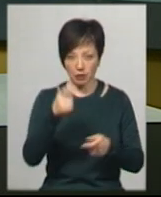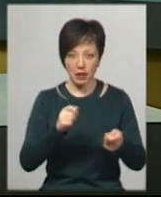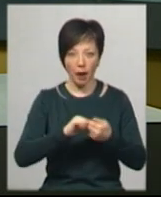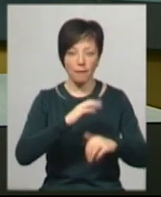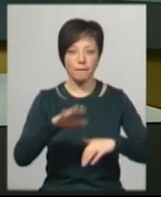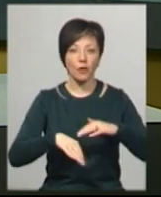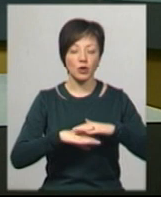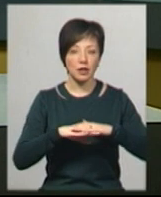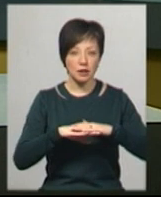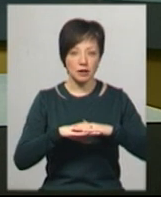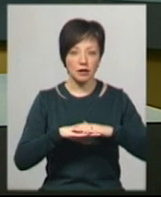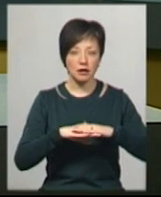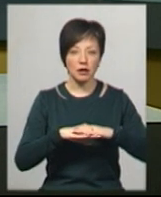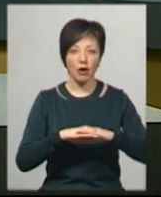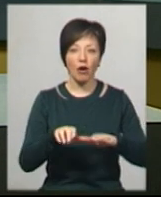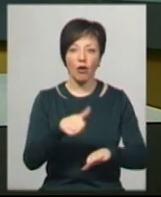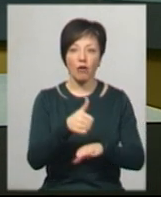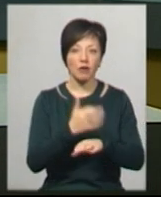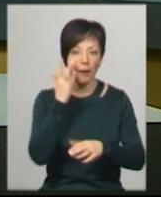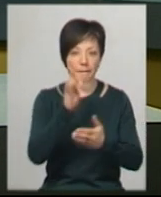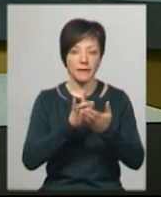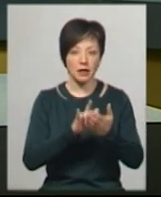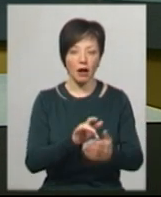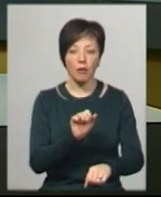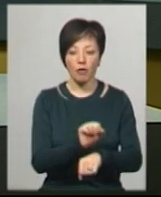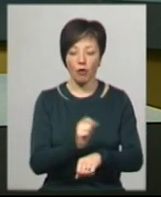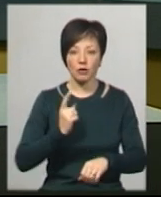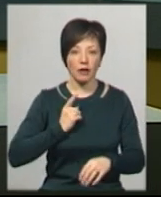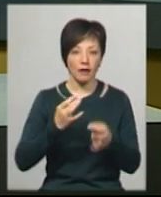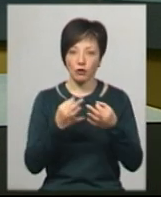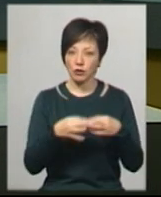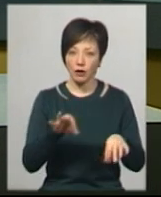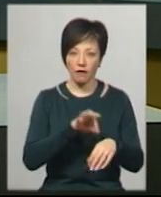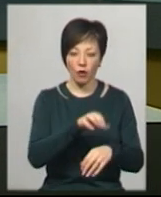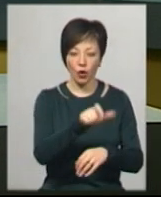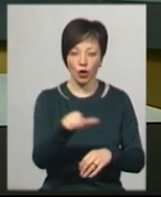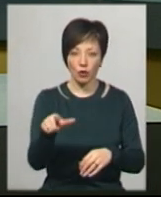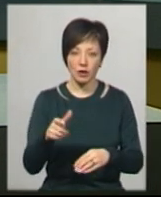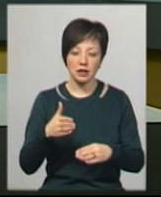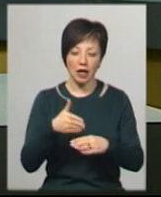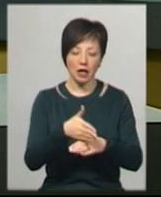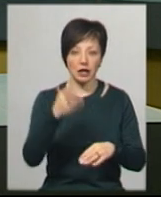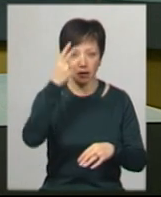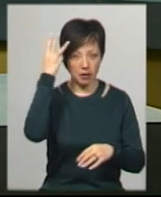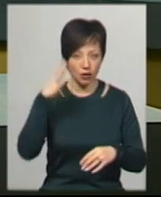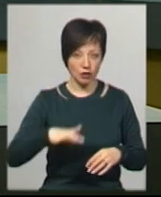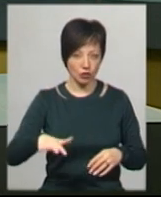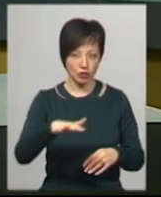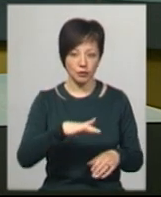Анатолія Бернашевського, головна мета блокпостів – не допустити, щоб хворі люди заїхали на територію Хмельниччини.